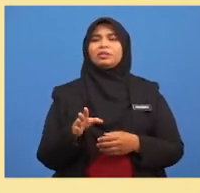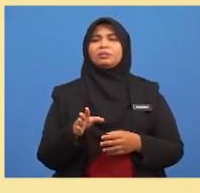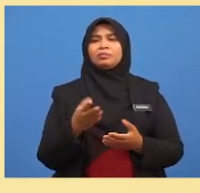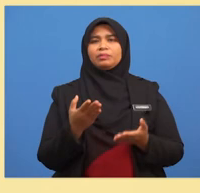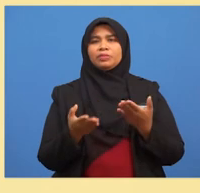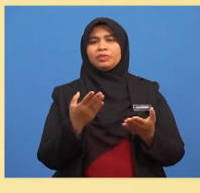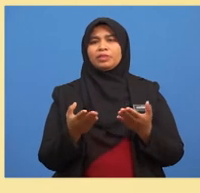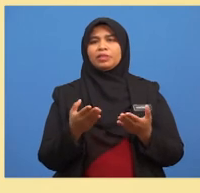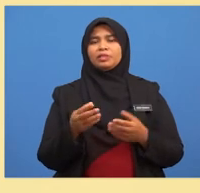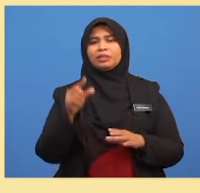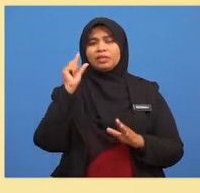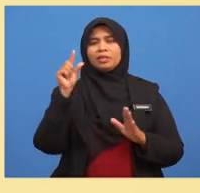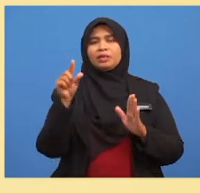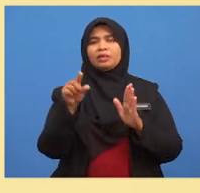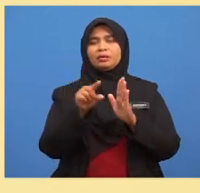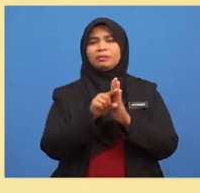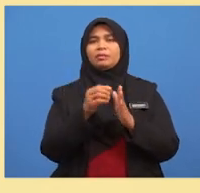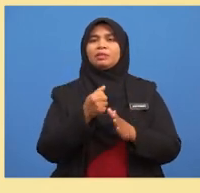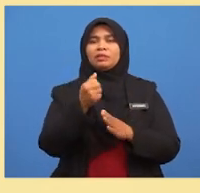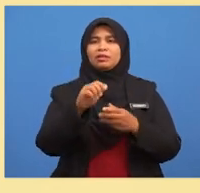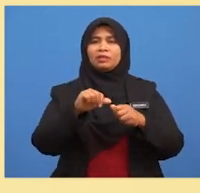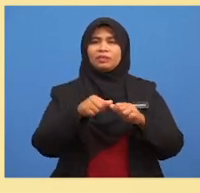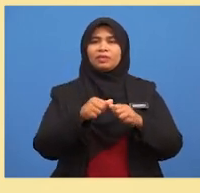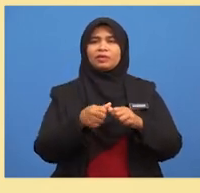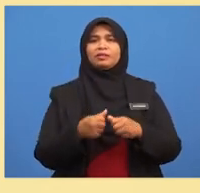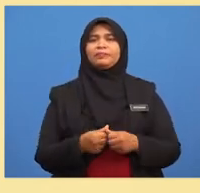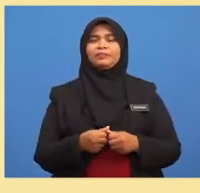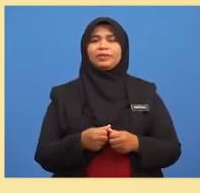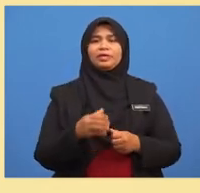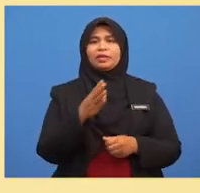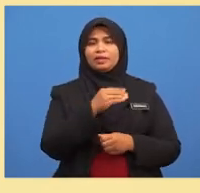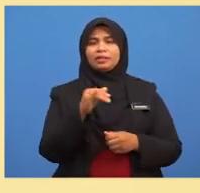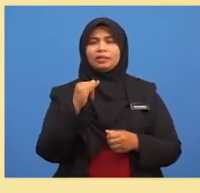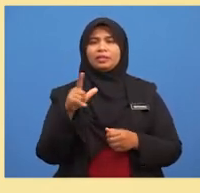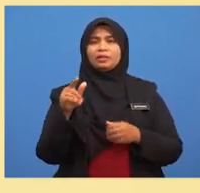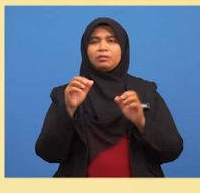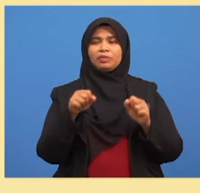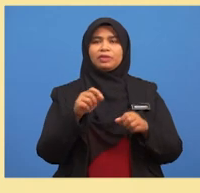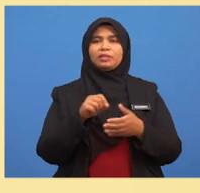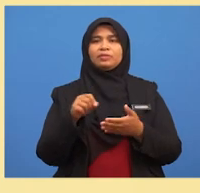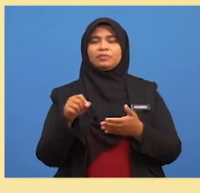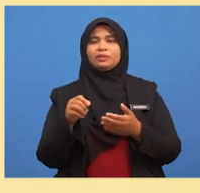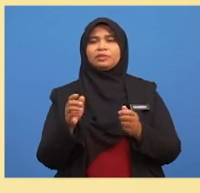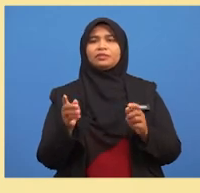gambar atau angka juga Dan ia boleh ditulis seperti dalam paparan